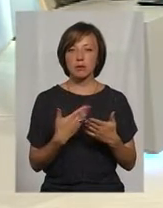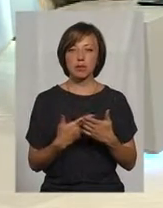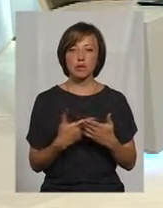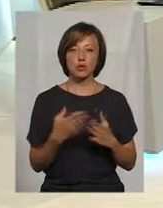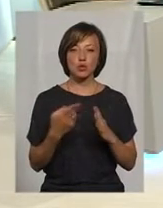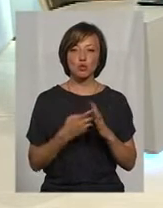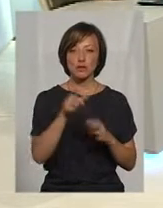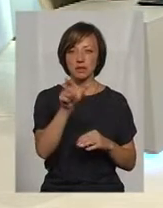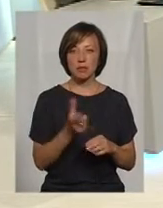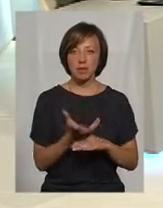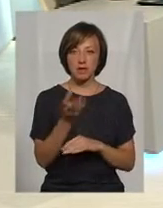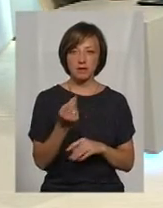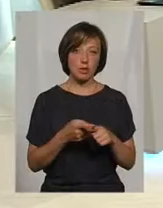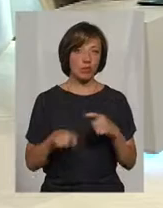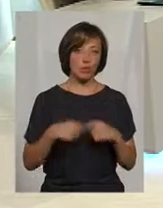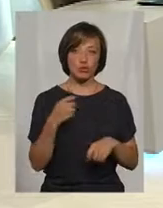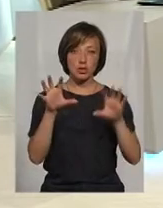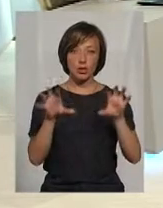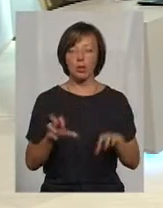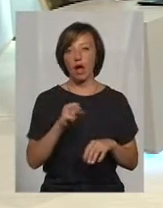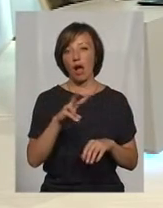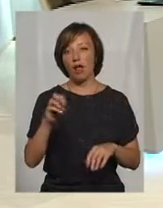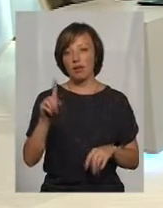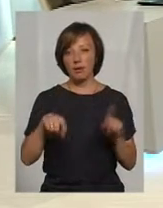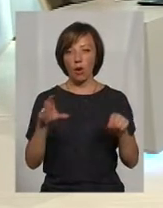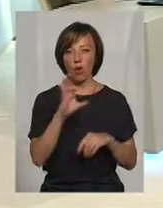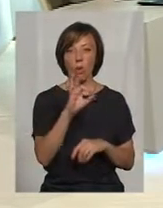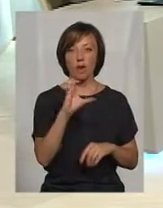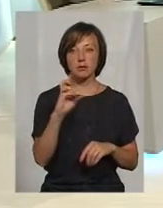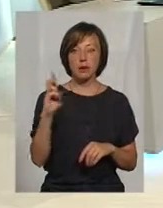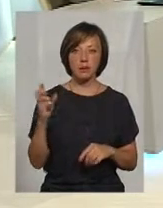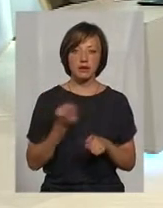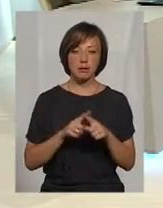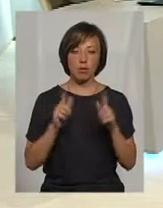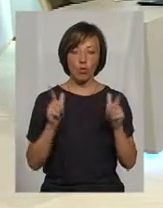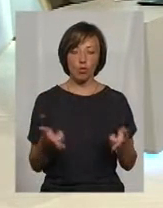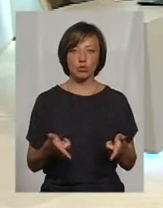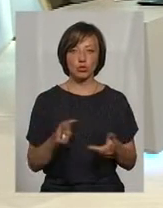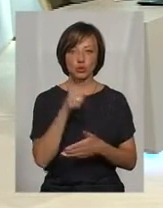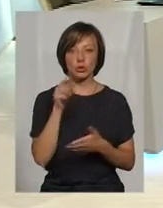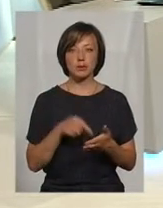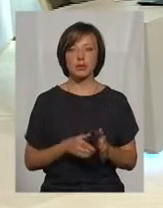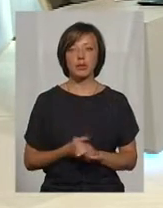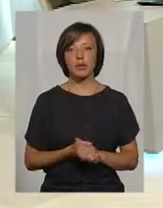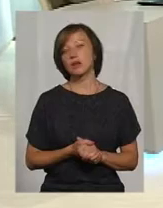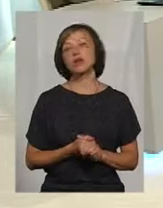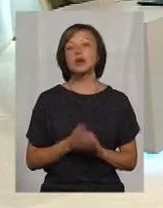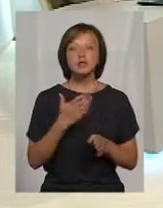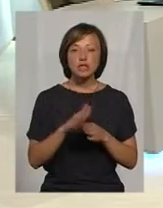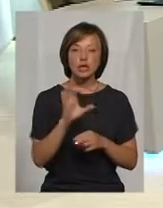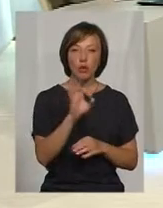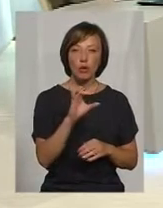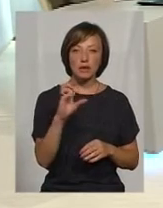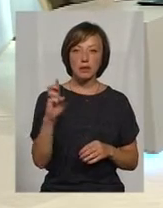субсидіант платив? Це порушення закону, але деякі ОСББ на це йдуть. Ну, в принципі, частина ОСББ дійсно